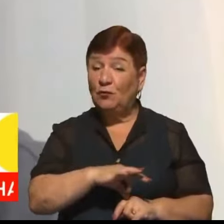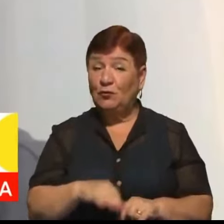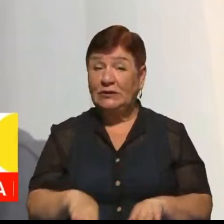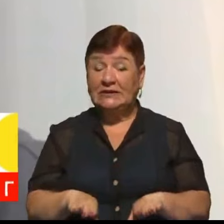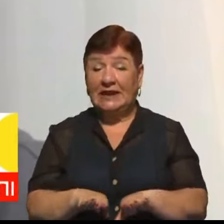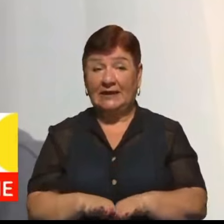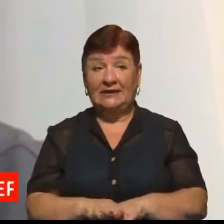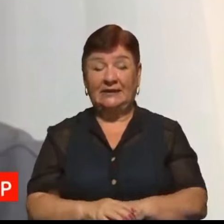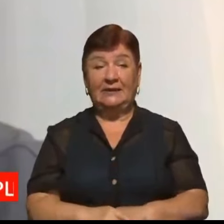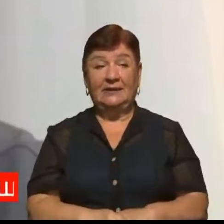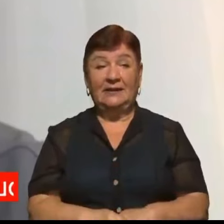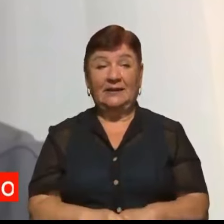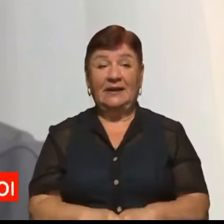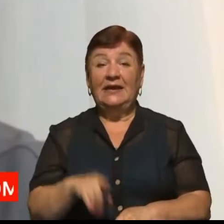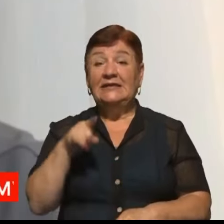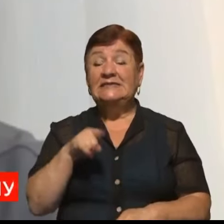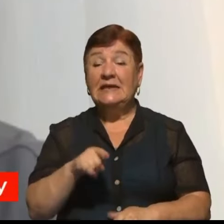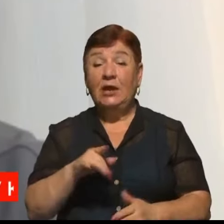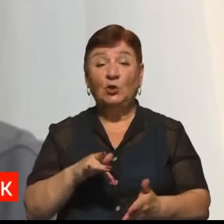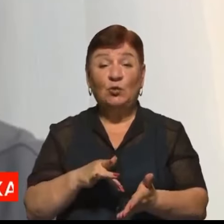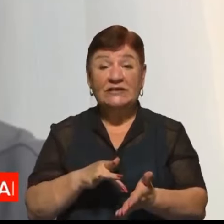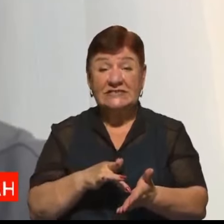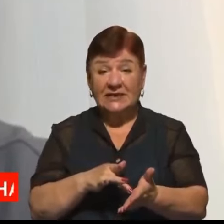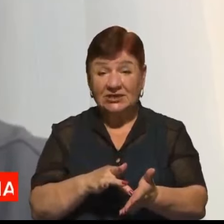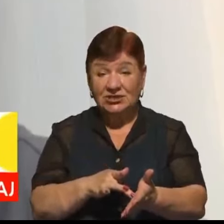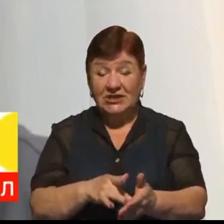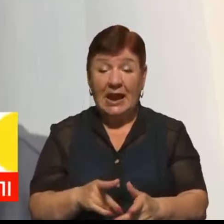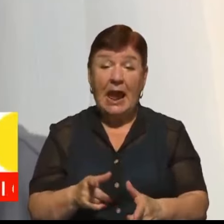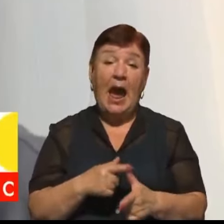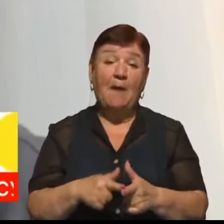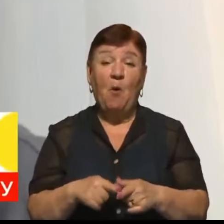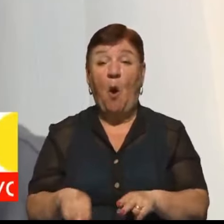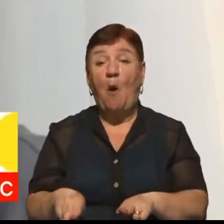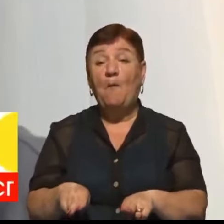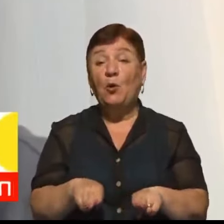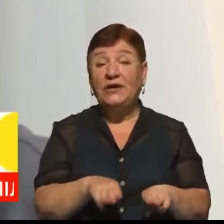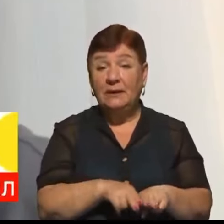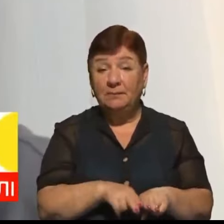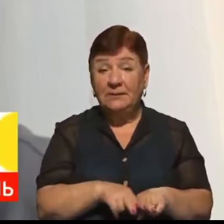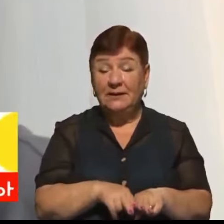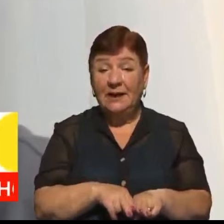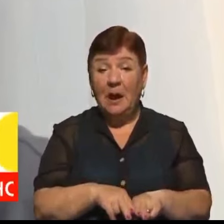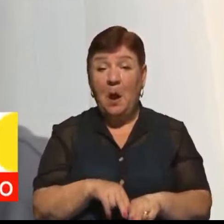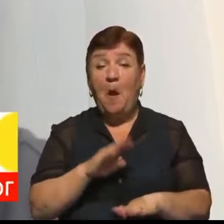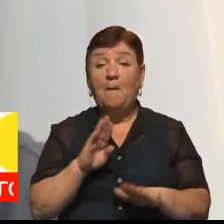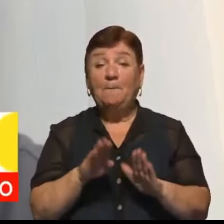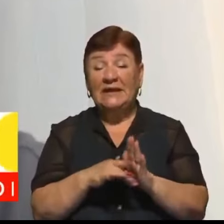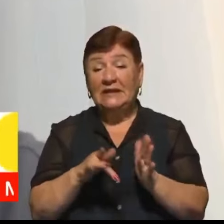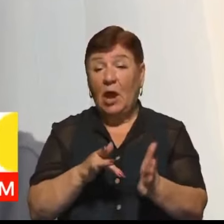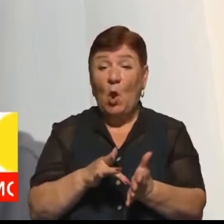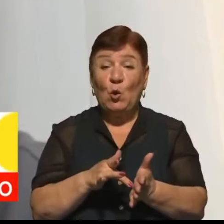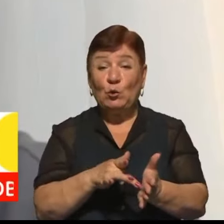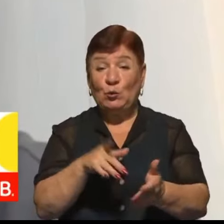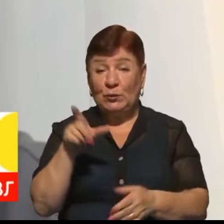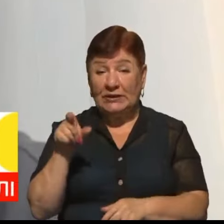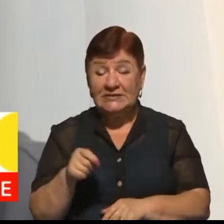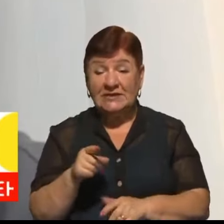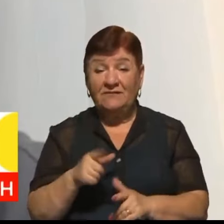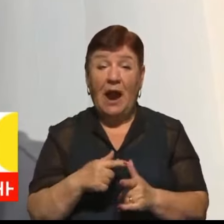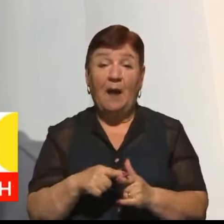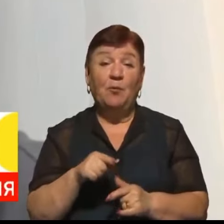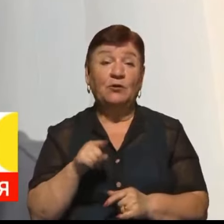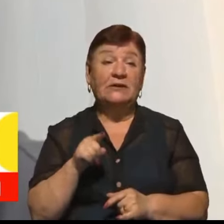так, ці туристичні маршрути або подібні, маскуючись під туристів або під тих, хто,